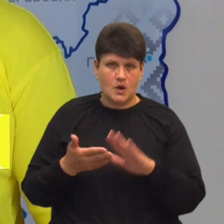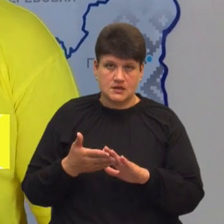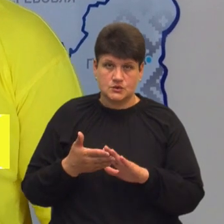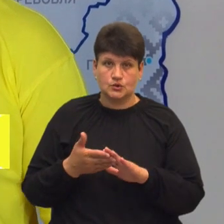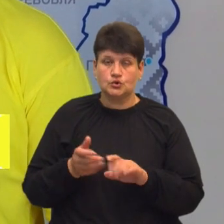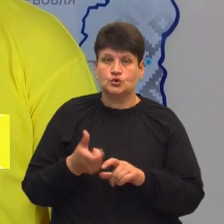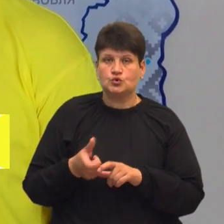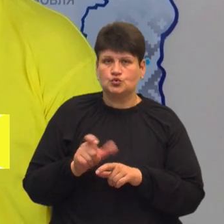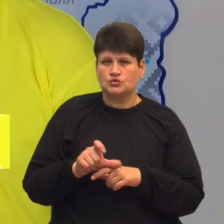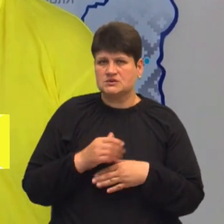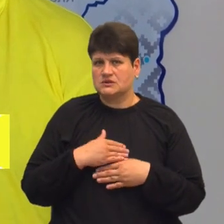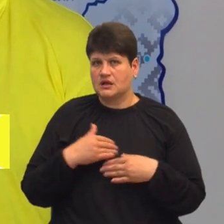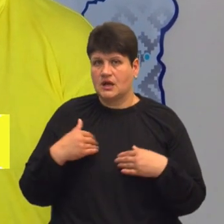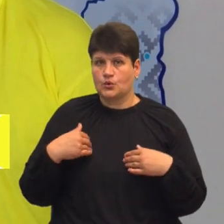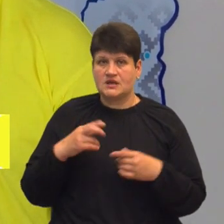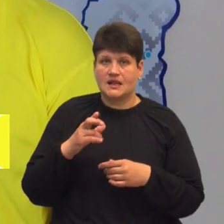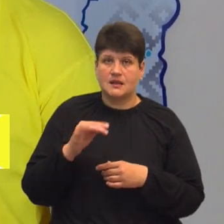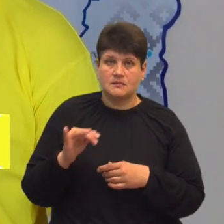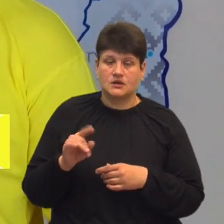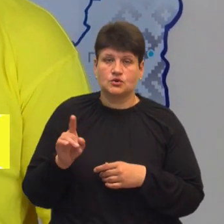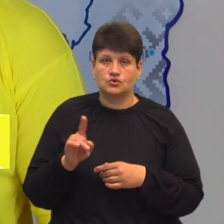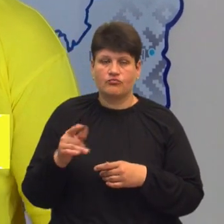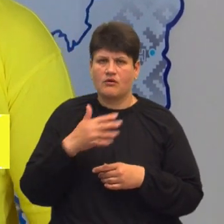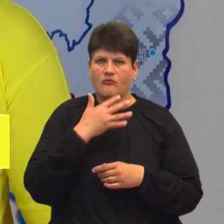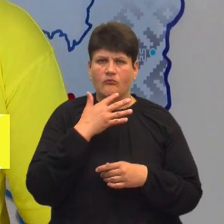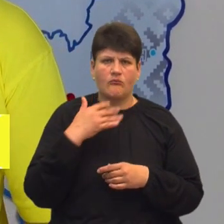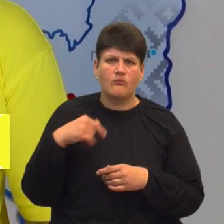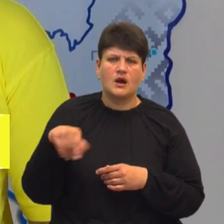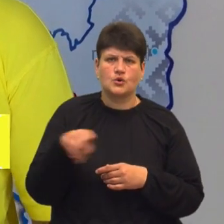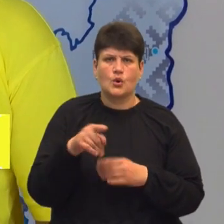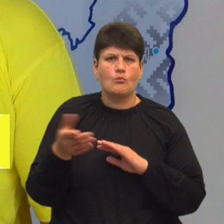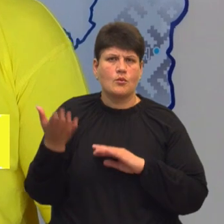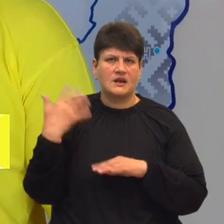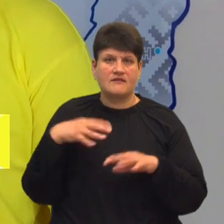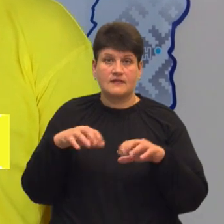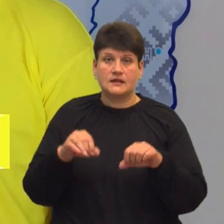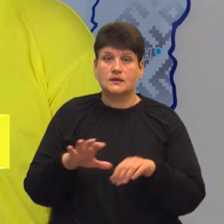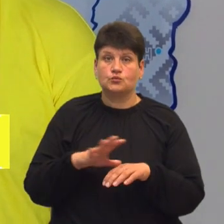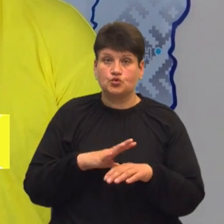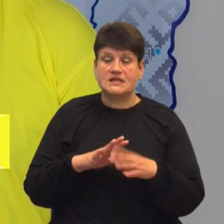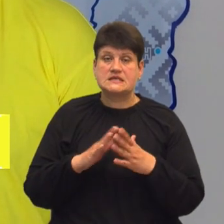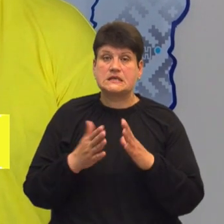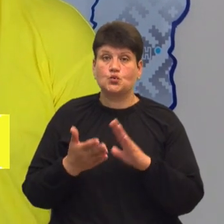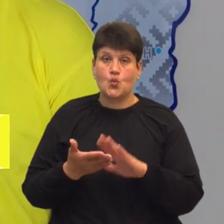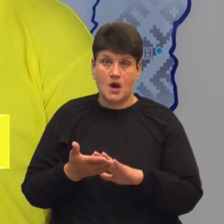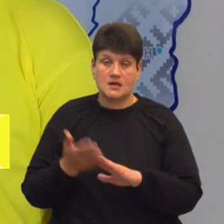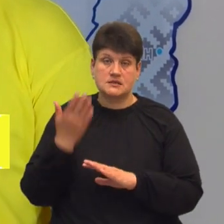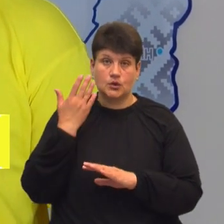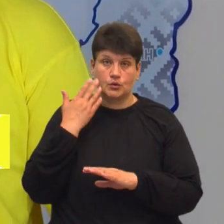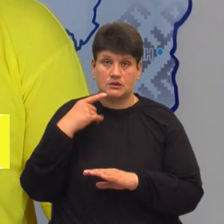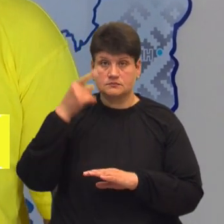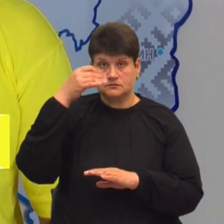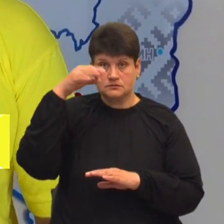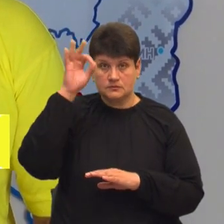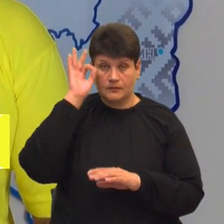Дуже би не хотілося, як і при багатьох попередніх владах, була ситуація, коли правоохоронна система